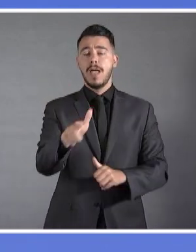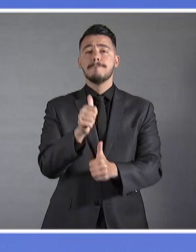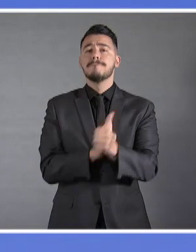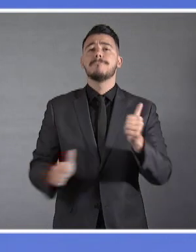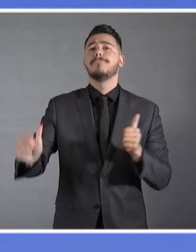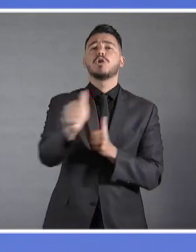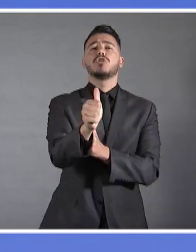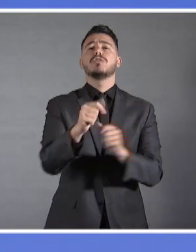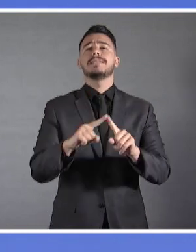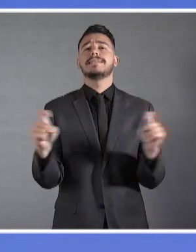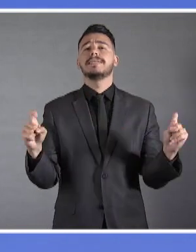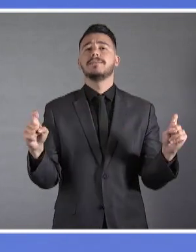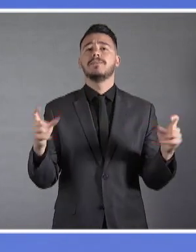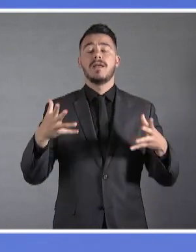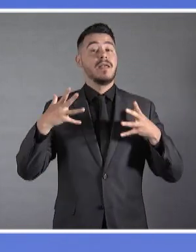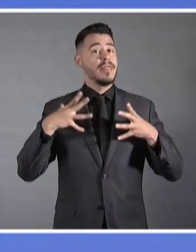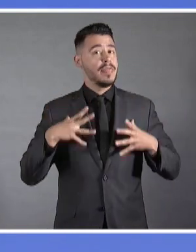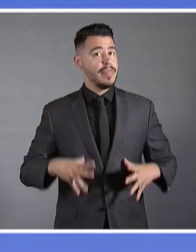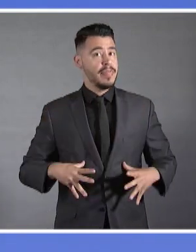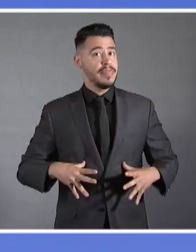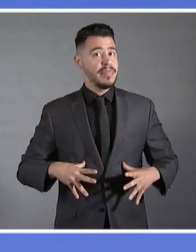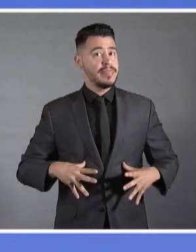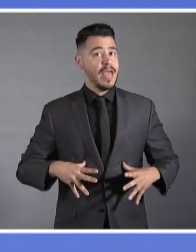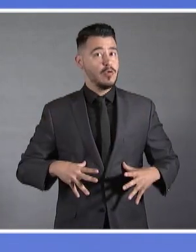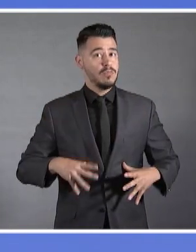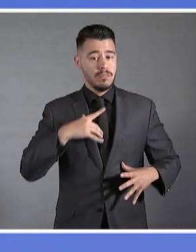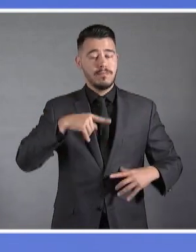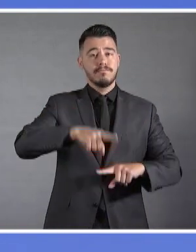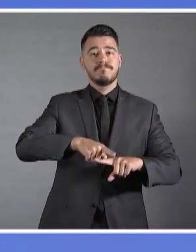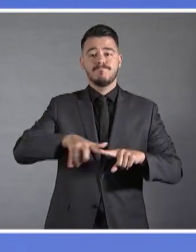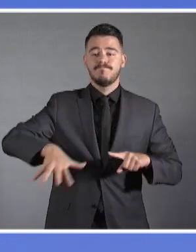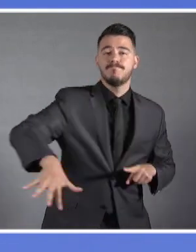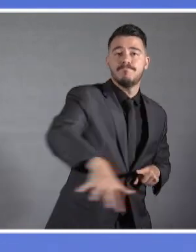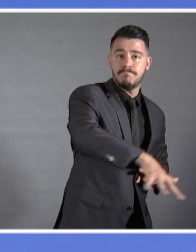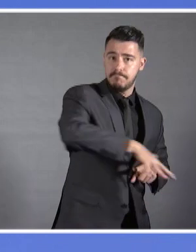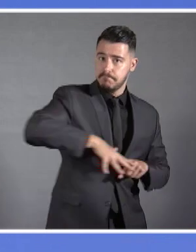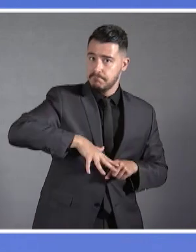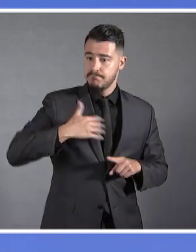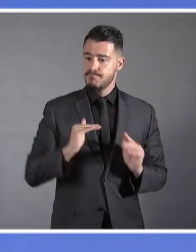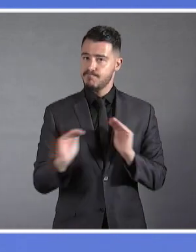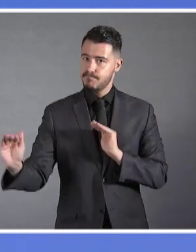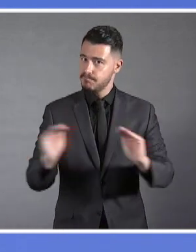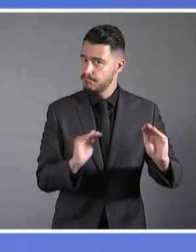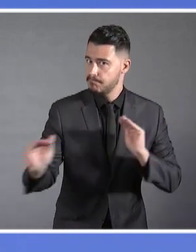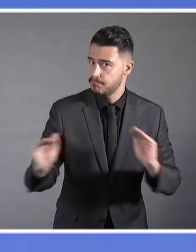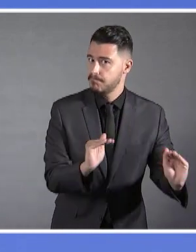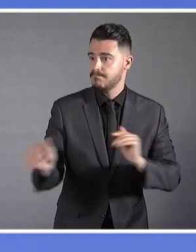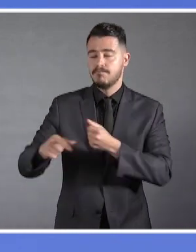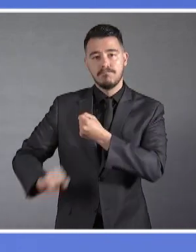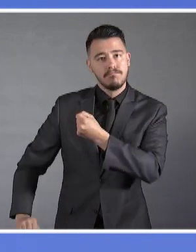είναι η διασφάλιση της εθνικής μας ακεραιότητας και της προάσπισης της εθνικής μας κυριαρχίας και των